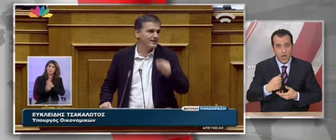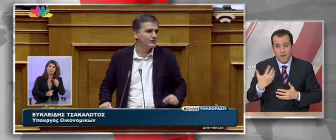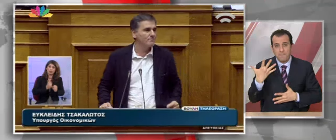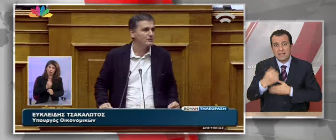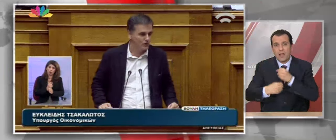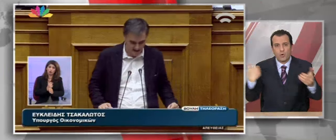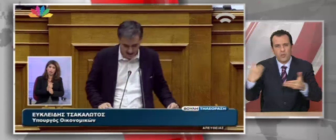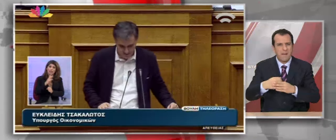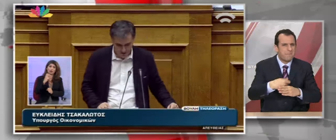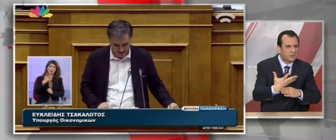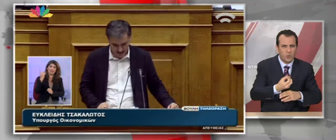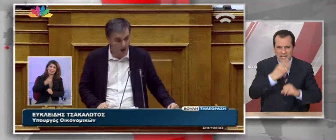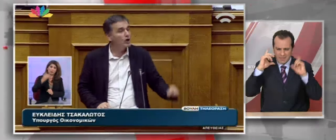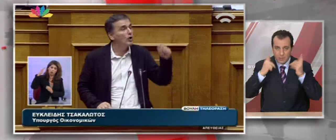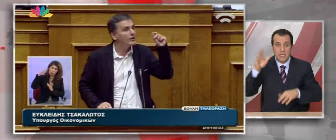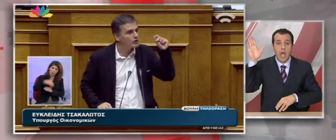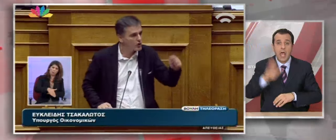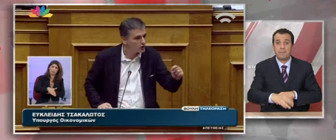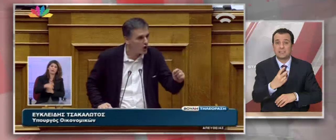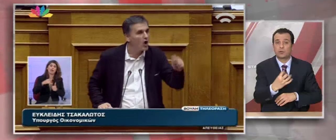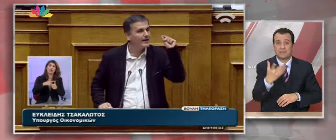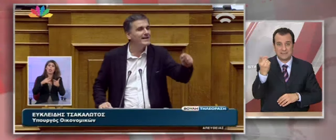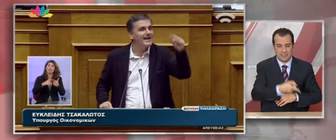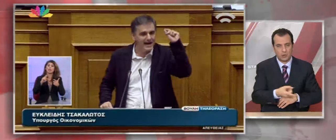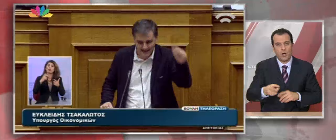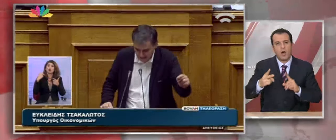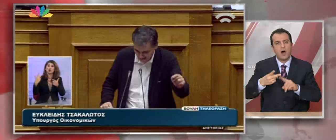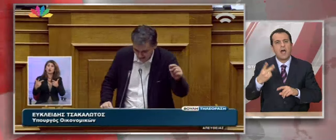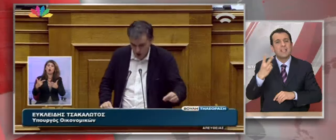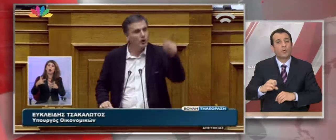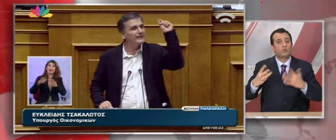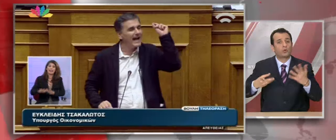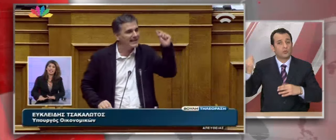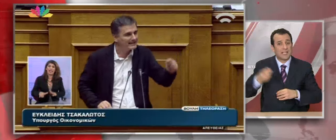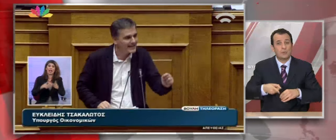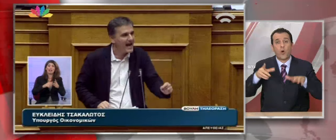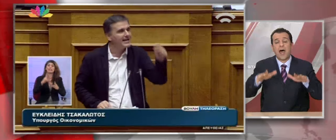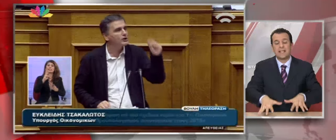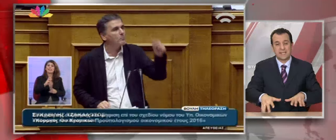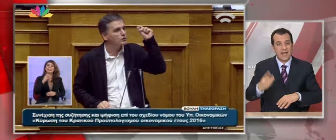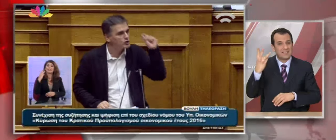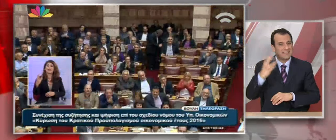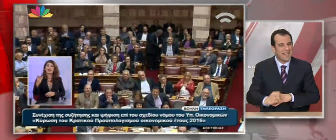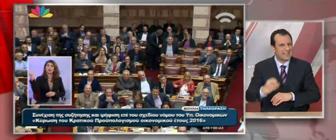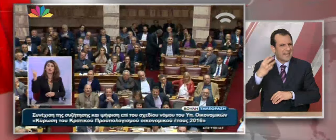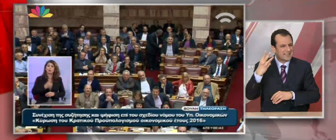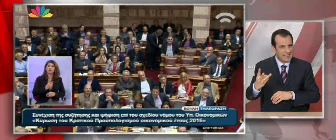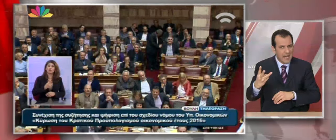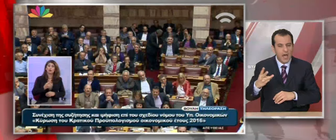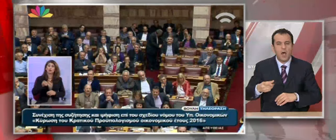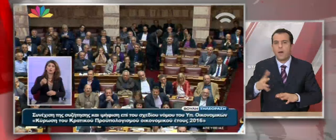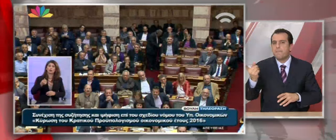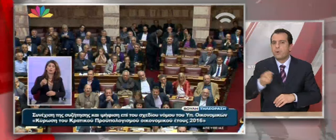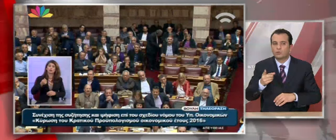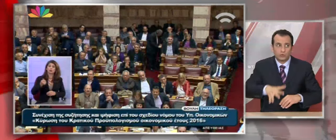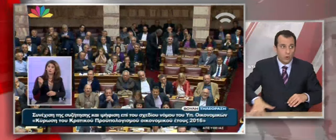κυβερνήσεων Πασό και Νέα Δημοκρατία. Το 28 είναι η ανεργία. Το 33 είναι το ποσοστό του πληθυσμού